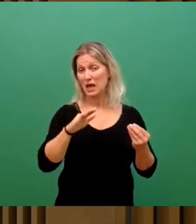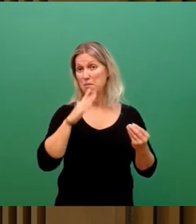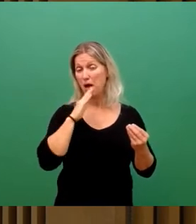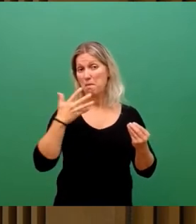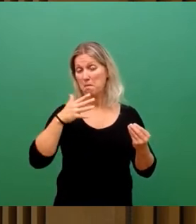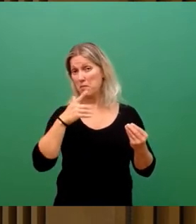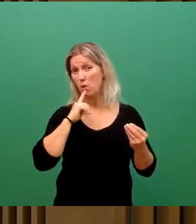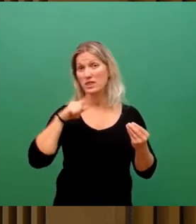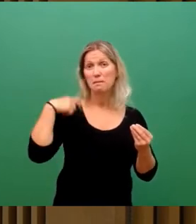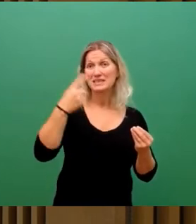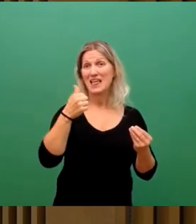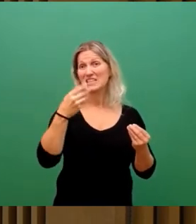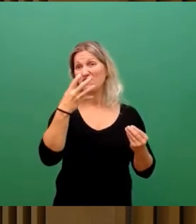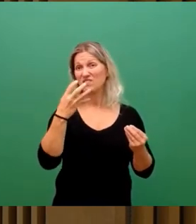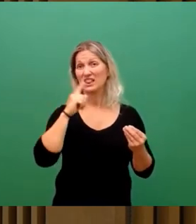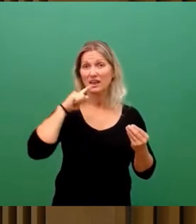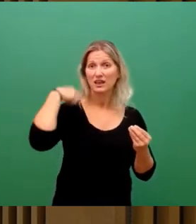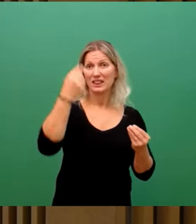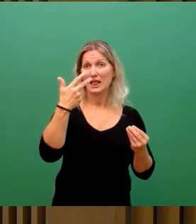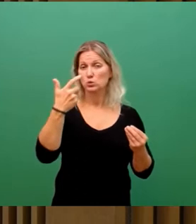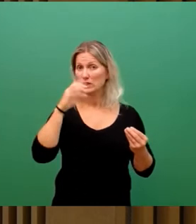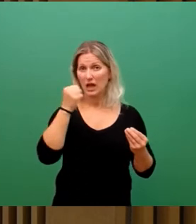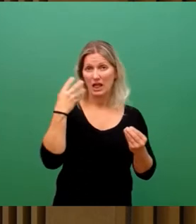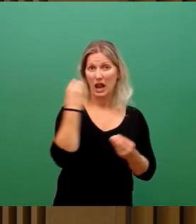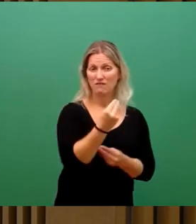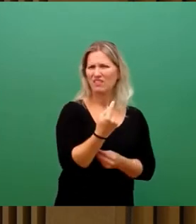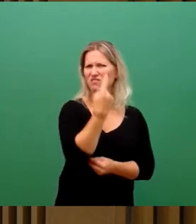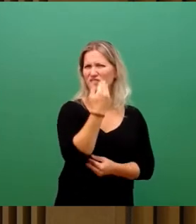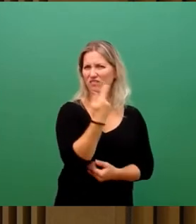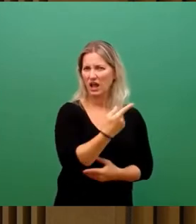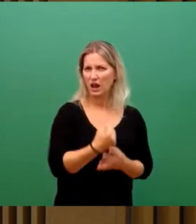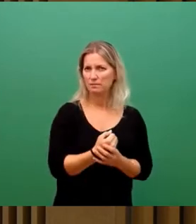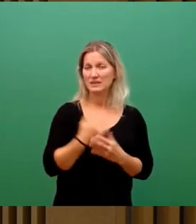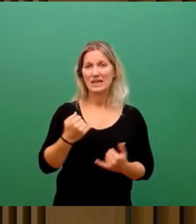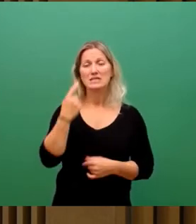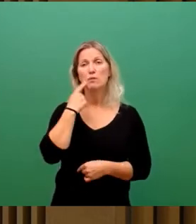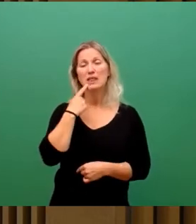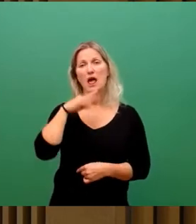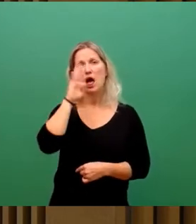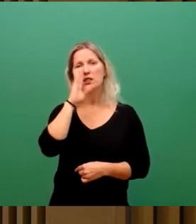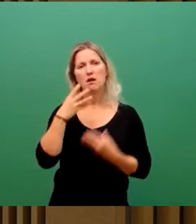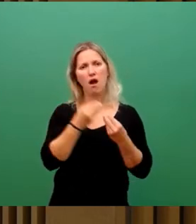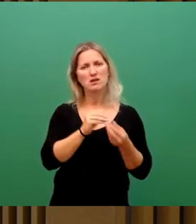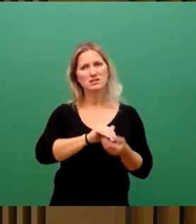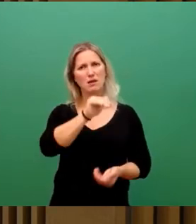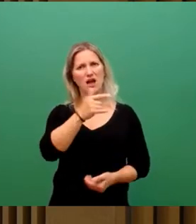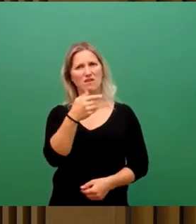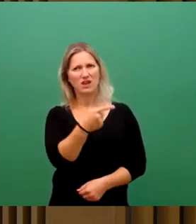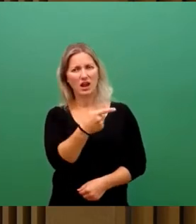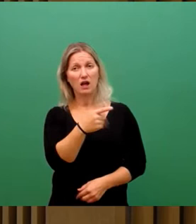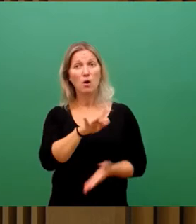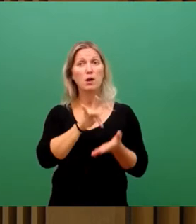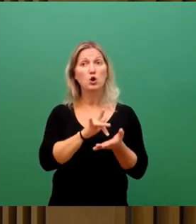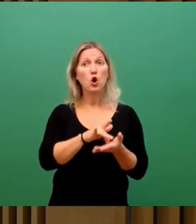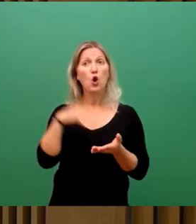.4.2023 nicht geliefert werden kann? Zweitens, wie hoch ist die aktuelle Menge an Erdgas bei der Sachsenenergie, welche infolge der Nichtseinhaltung